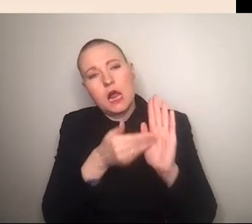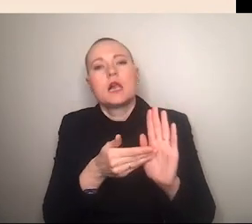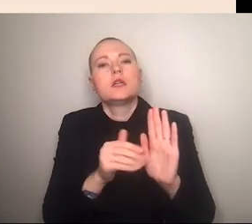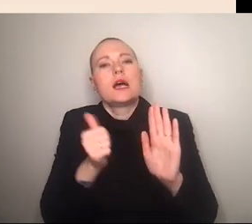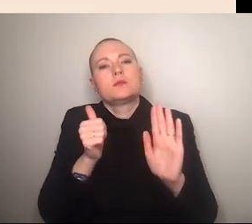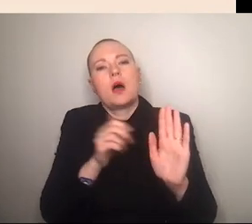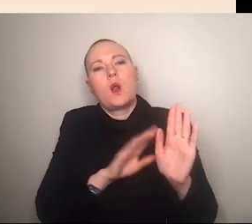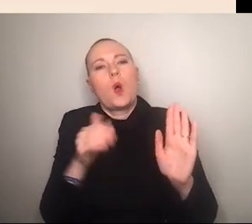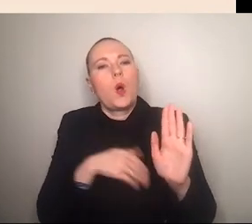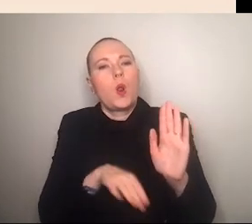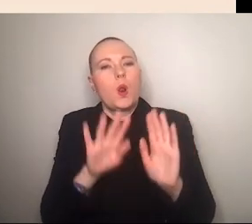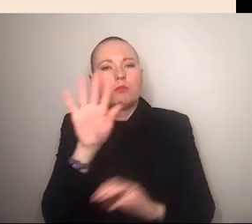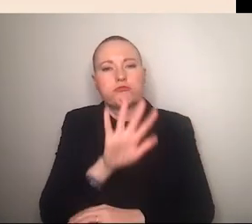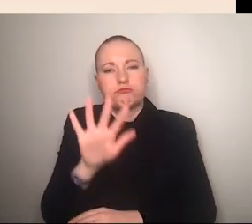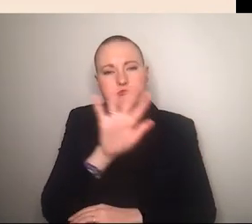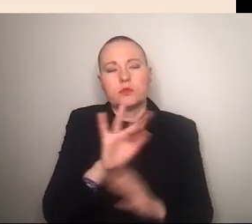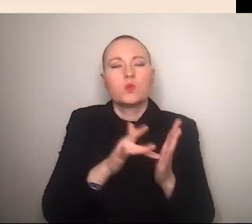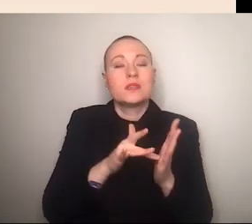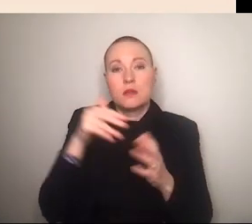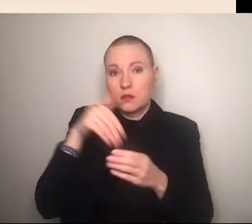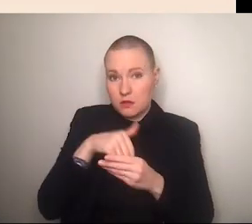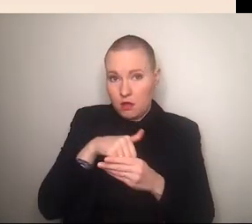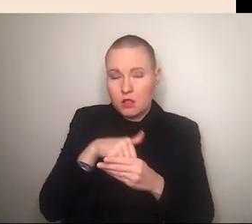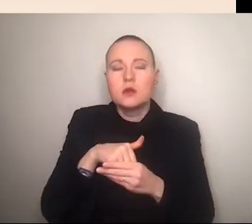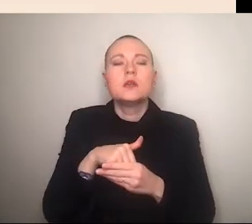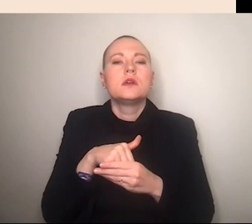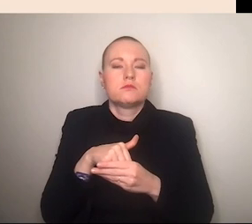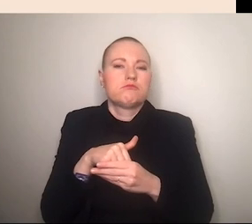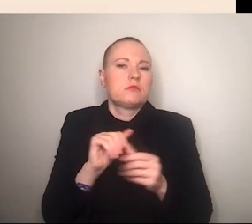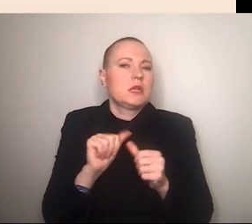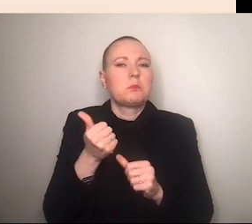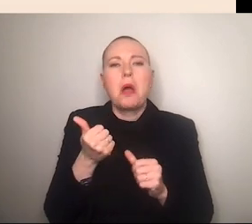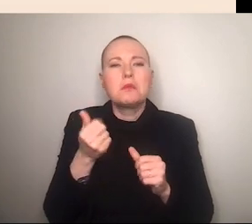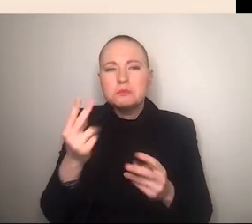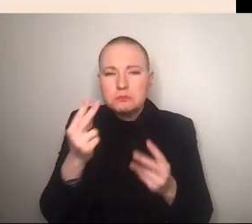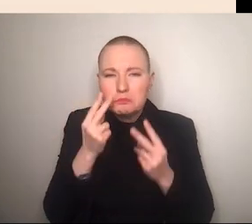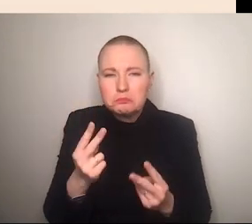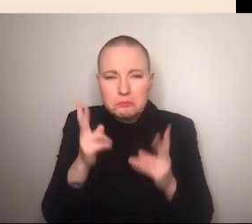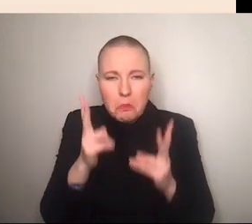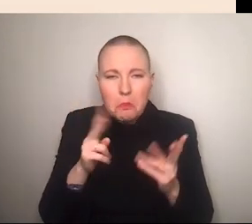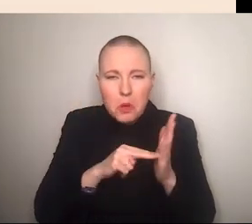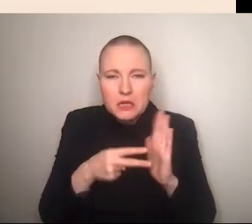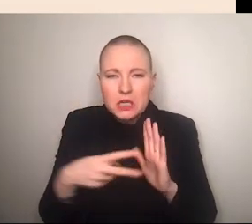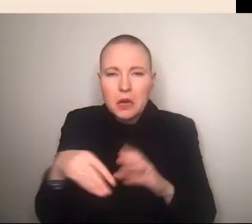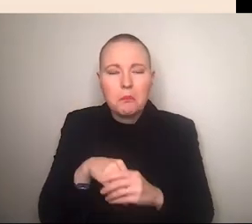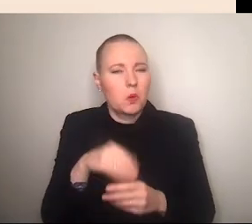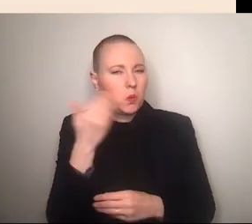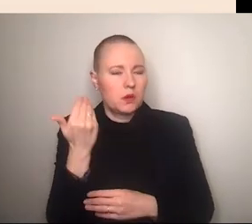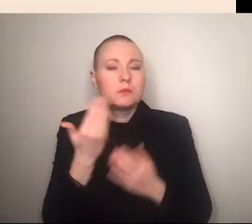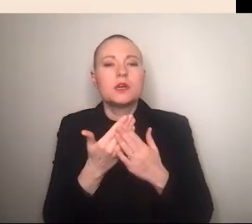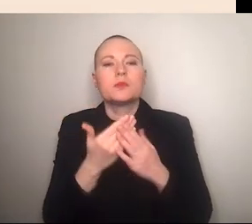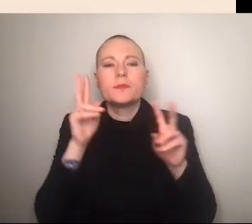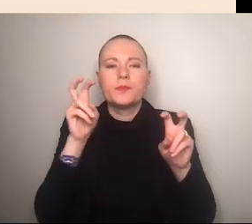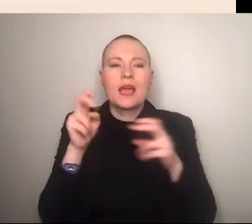weil diese inhalte zunächst eben sehr unpolitisch erscheinen ein beispiel dafür sind die sogenannten schwert